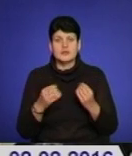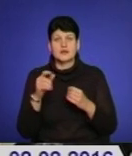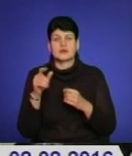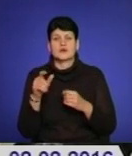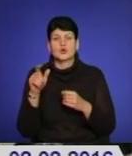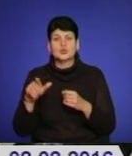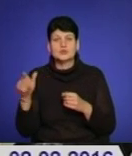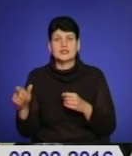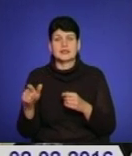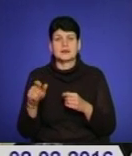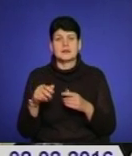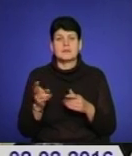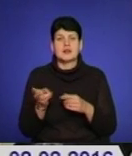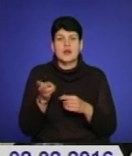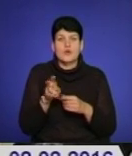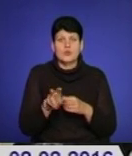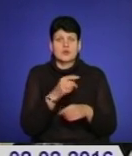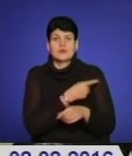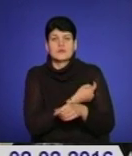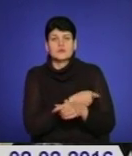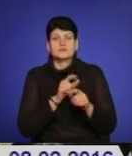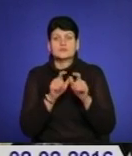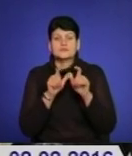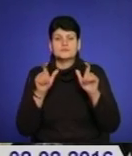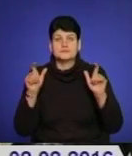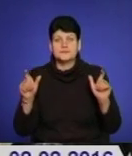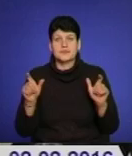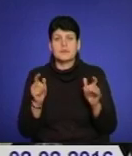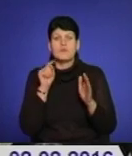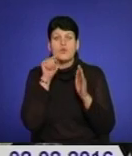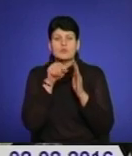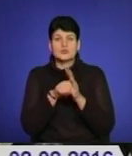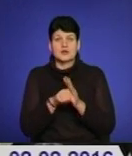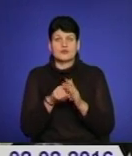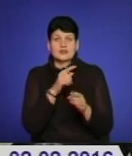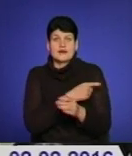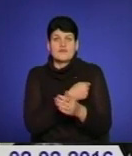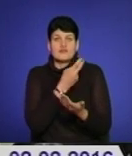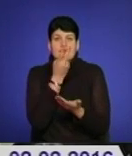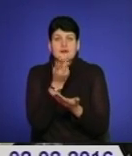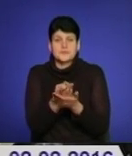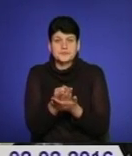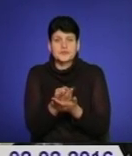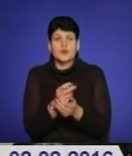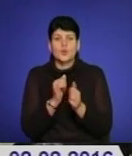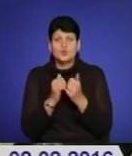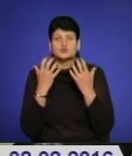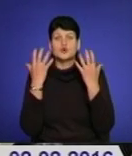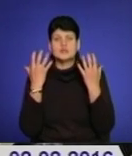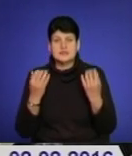звертаються в лікувальні заходи і потрапляють в нас в госпіталізацію. Фактично також кожного дня